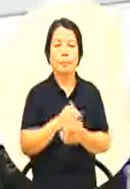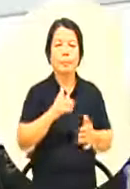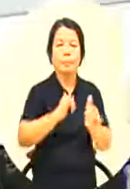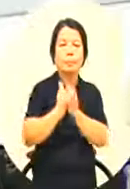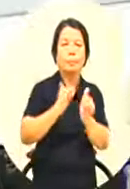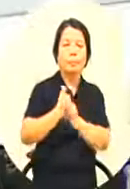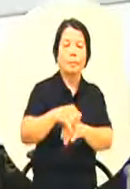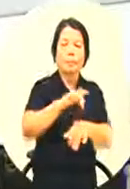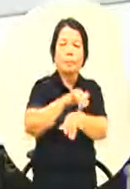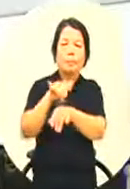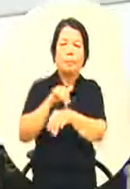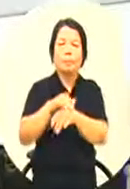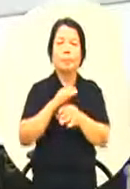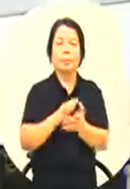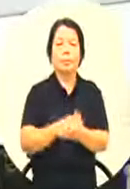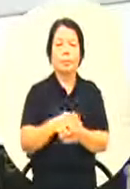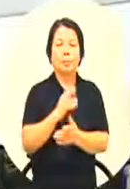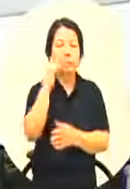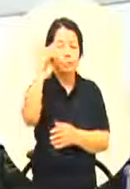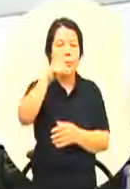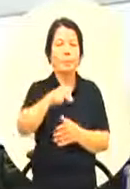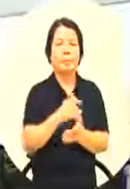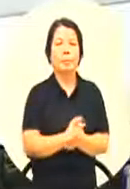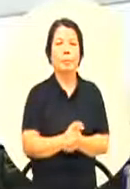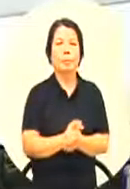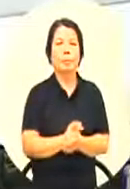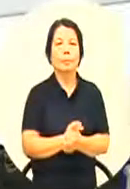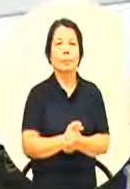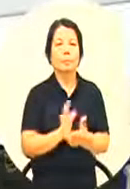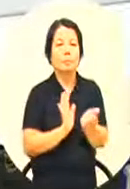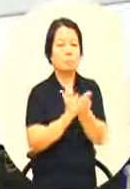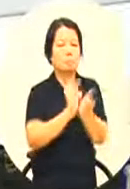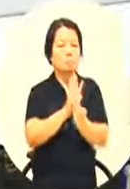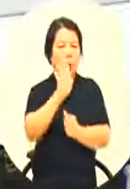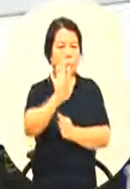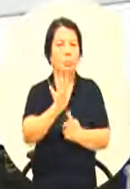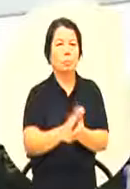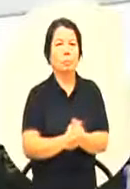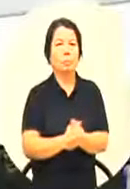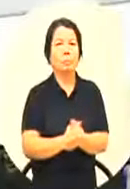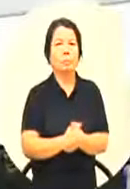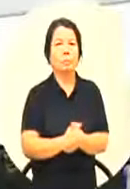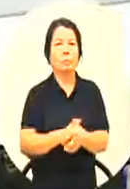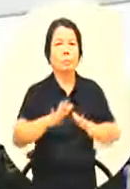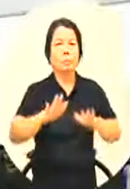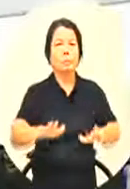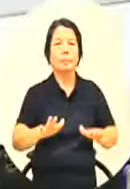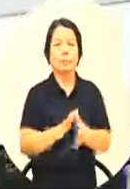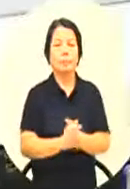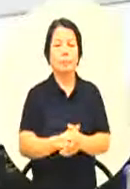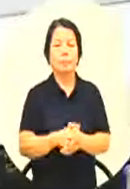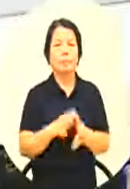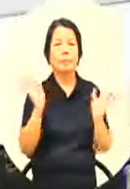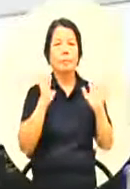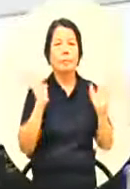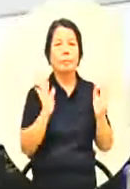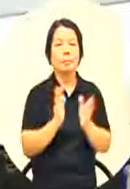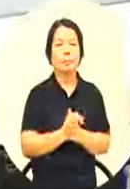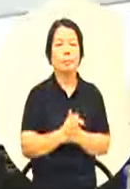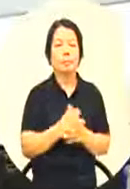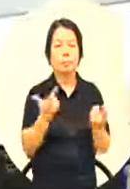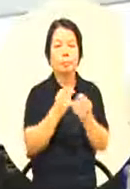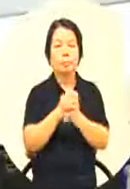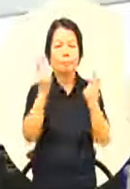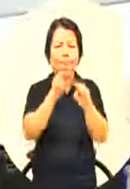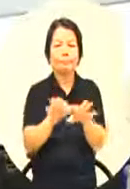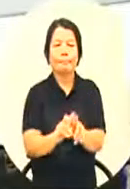一个历练也好我觉得都是有一个很大的一个帮助尤其呢我们现在小朋友都沉浸在一个电